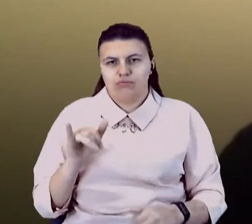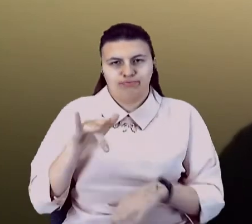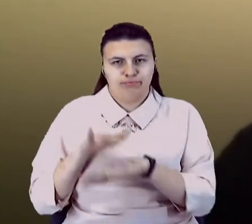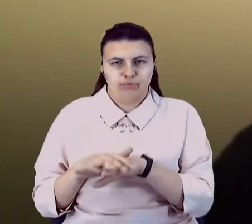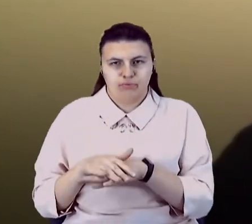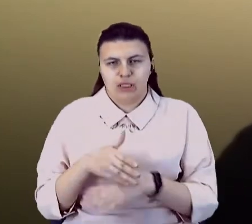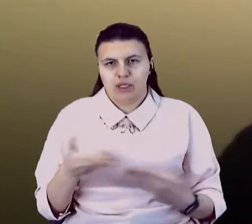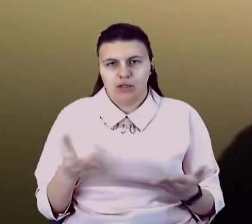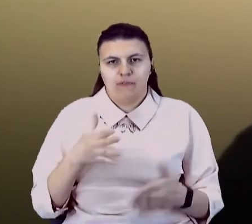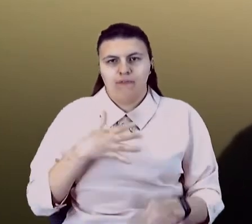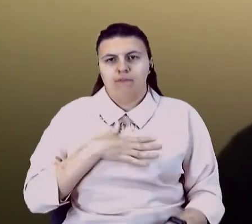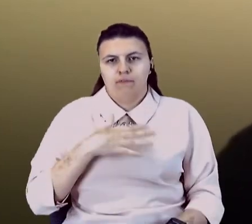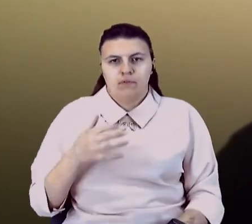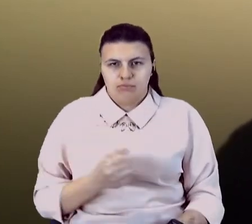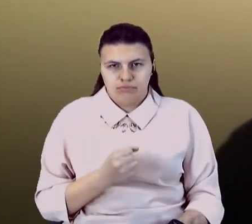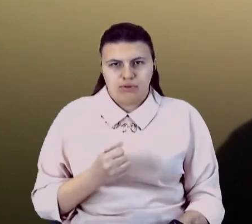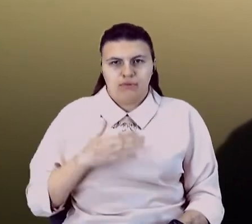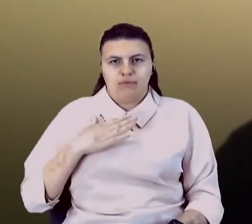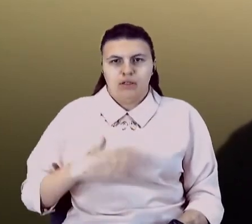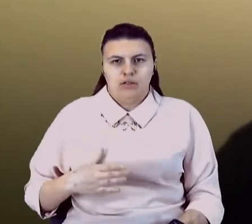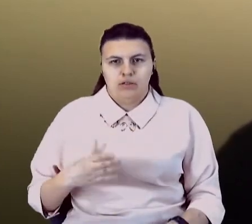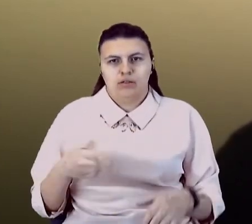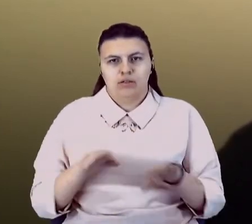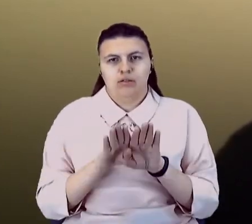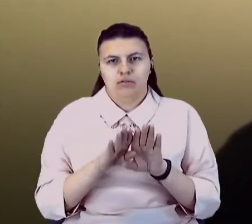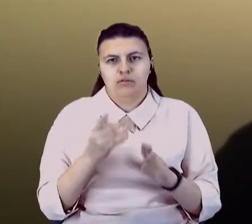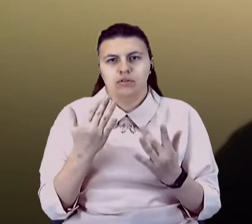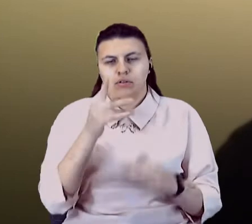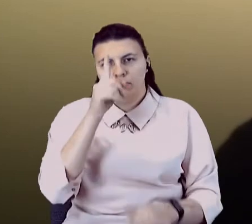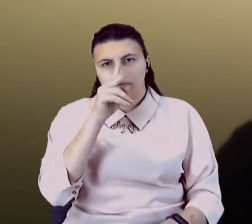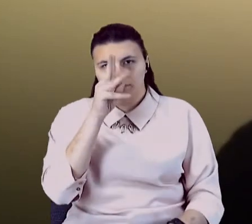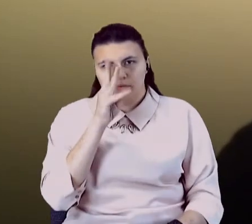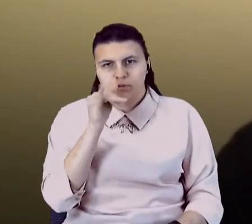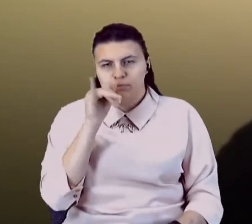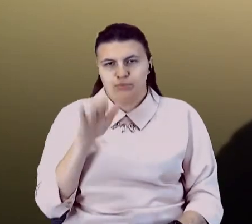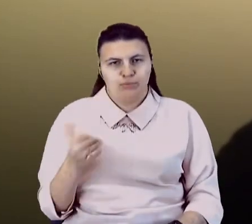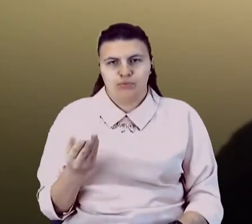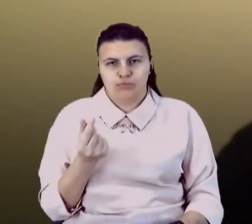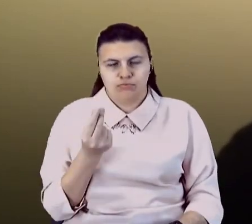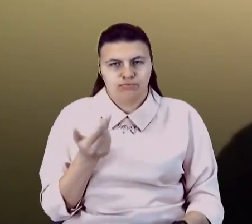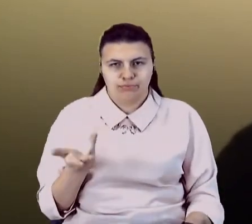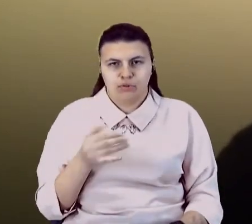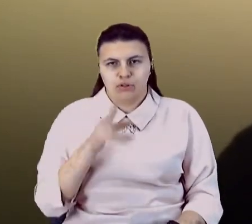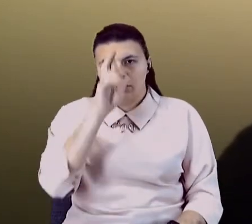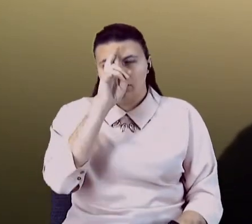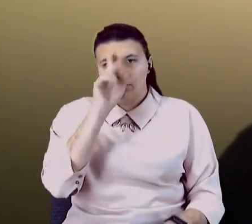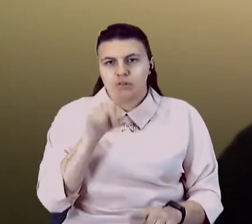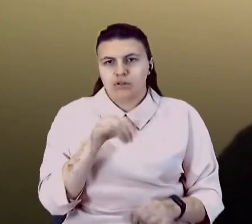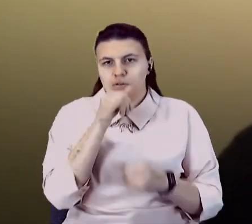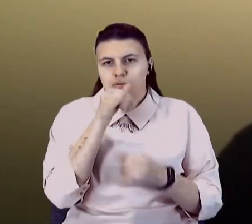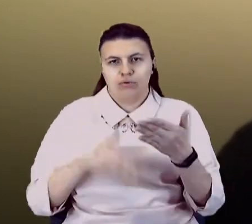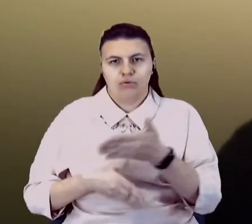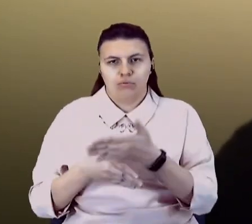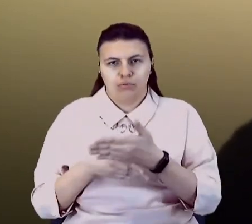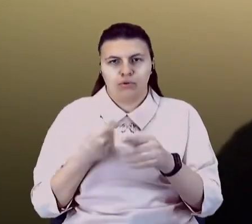таке закриття на кілька місяців вони не зможуть. А держава теж не може їм допомогти, тому що